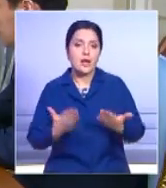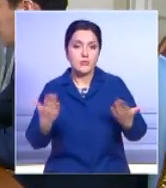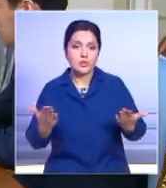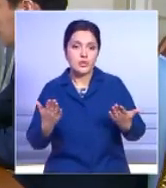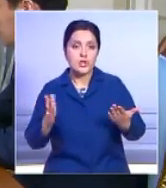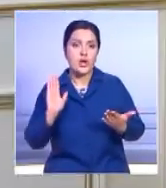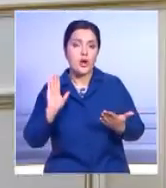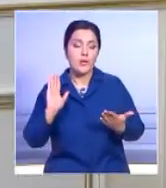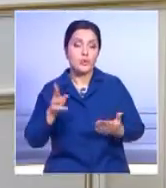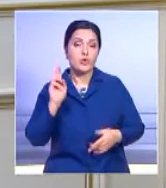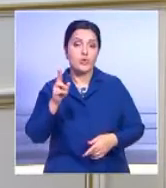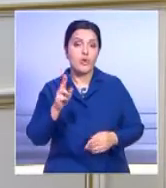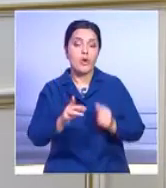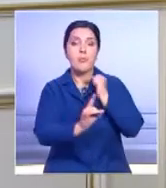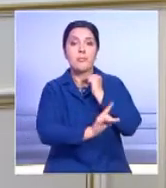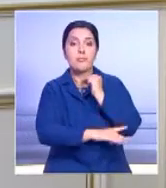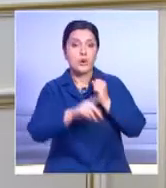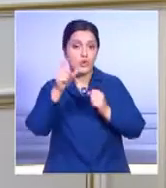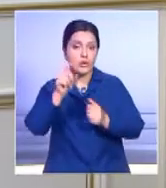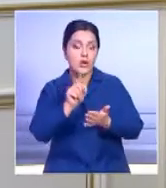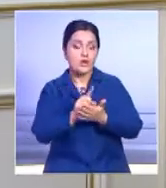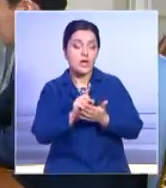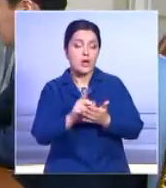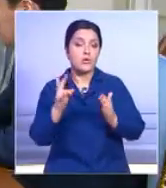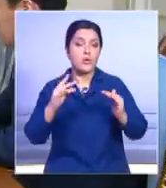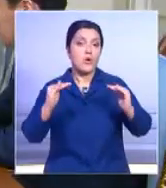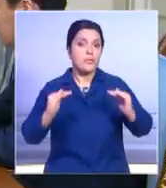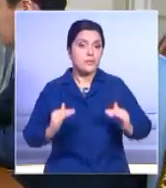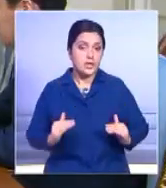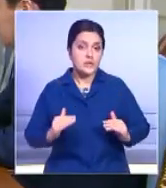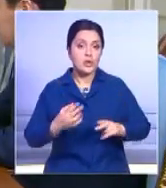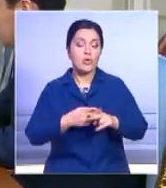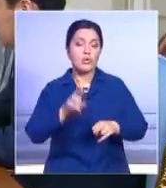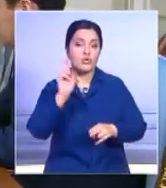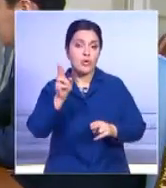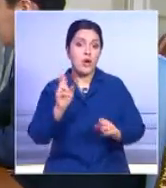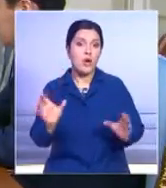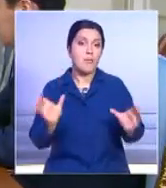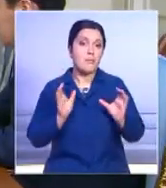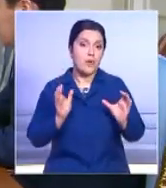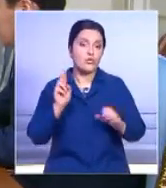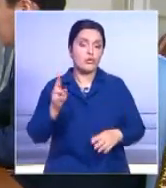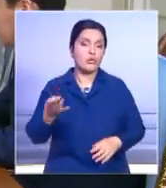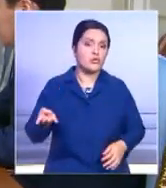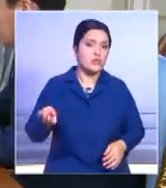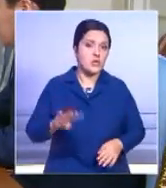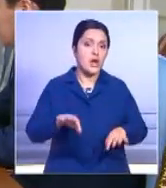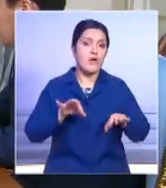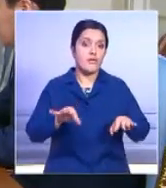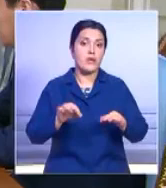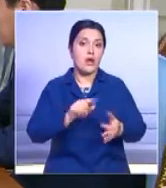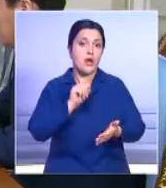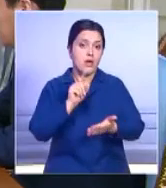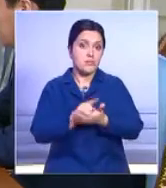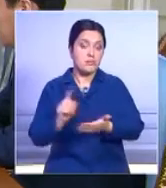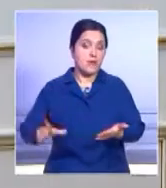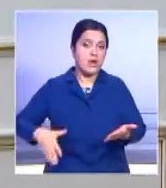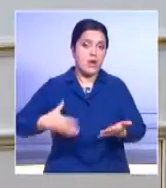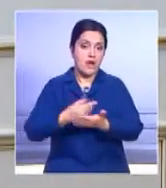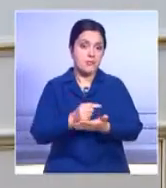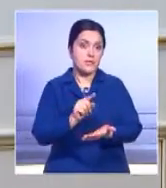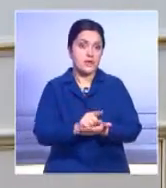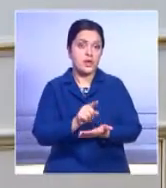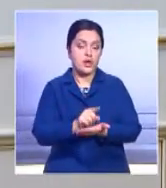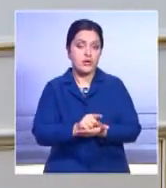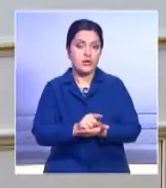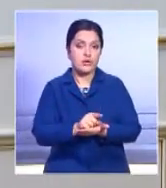малообеспеченного людям, если он имеет возможность держать 4 автомобиля, пусть стоимость одной автомобиля платит налог.